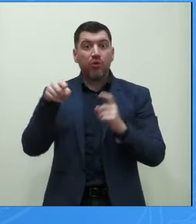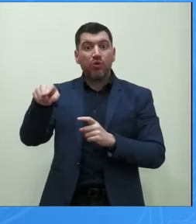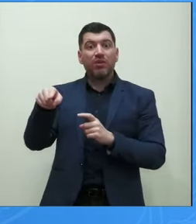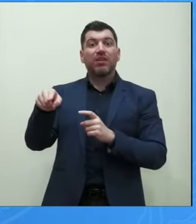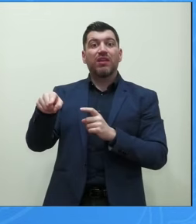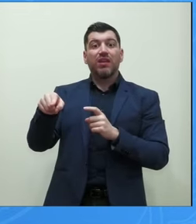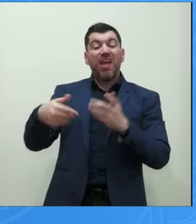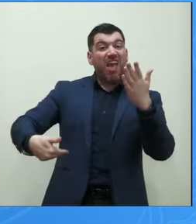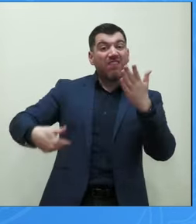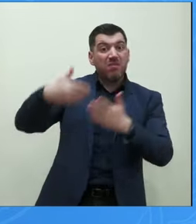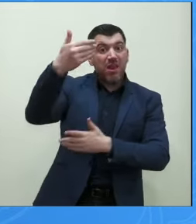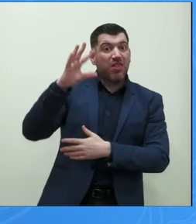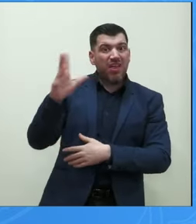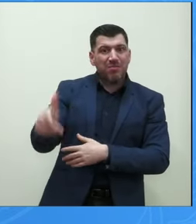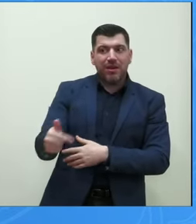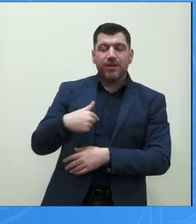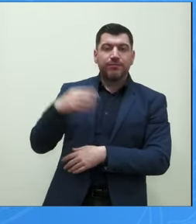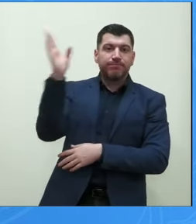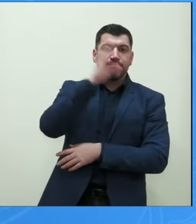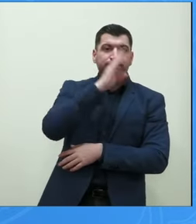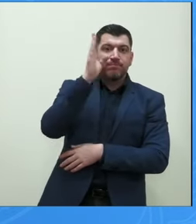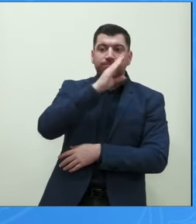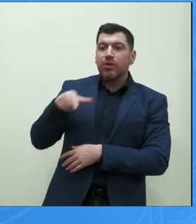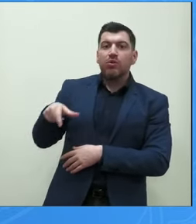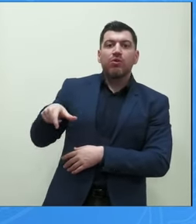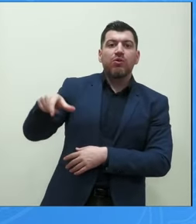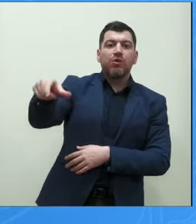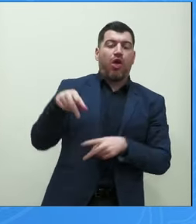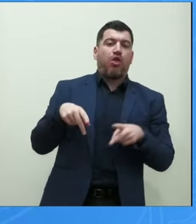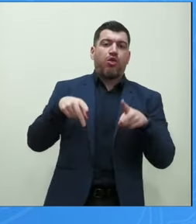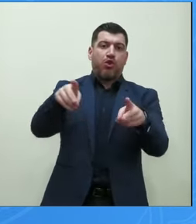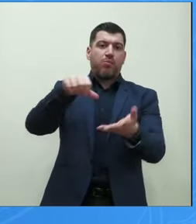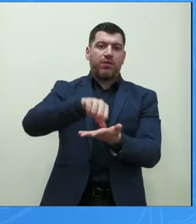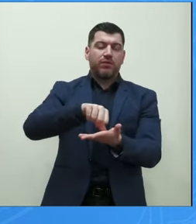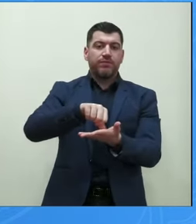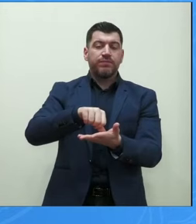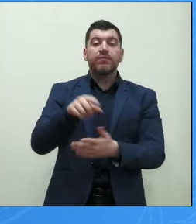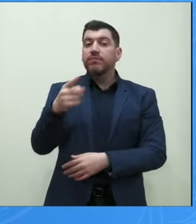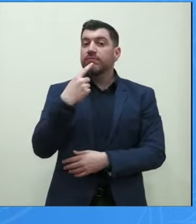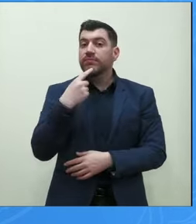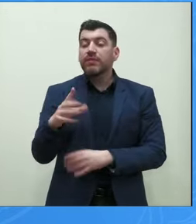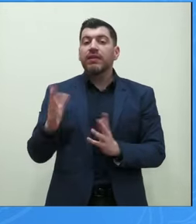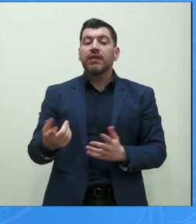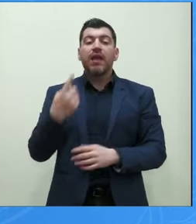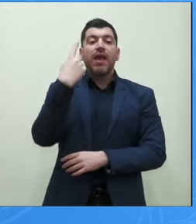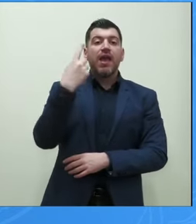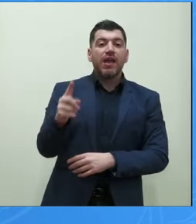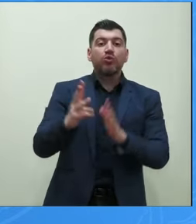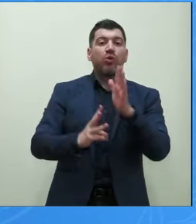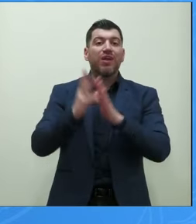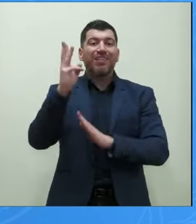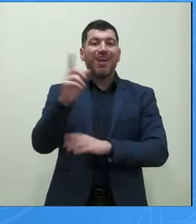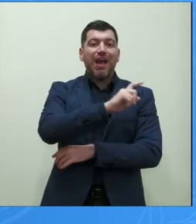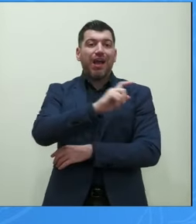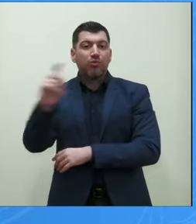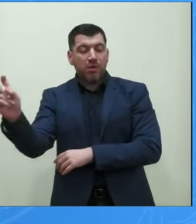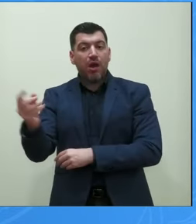τα πεζοδρόμια της Αθήνας εμείς θα λέγαμε αντί τα 113 εκατομμύρια που θα